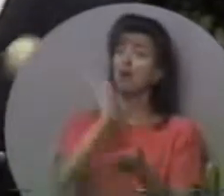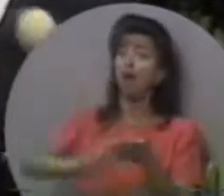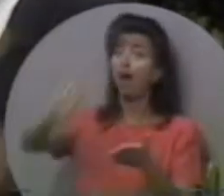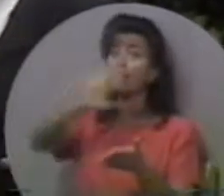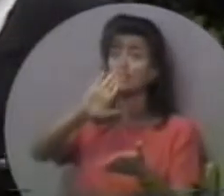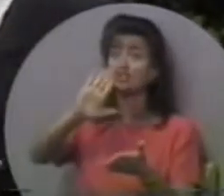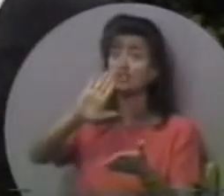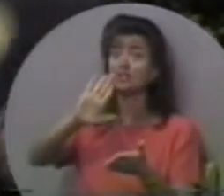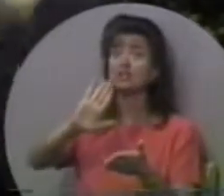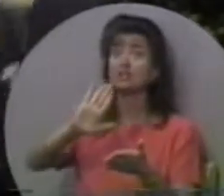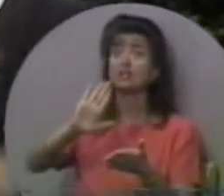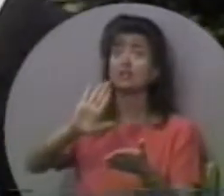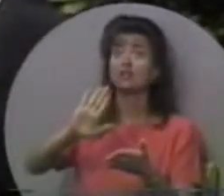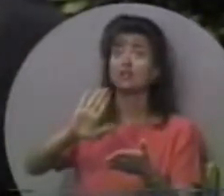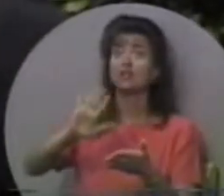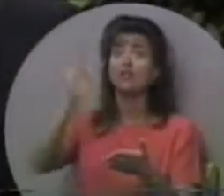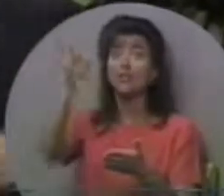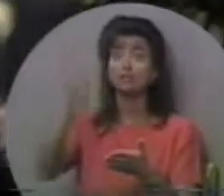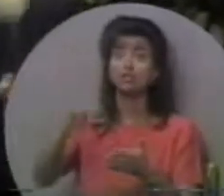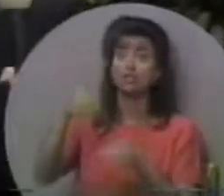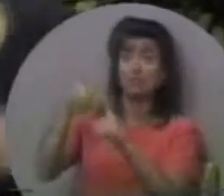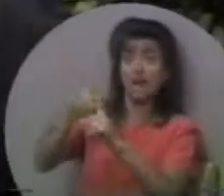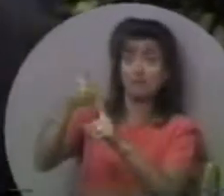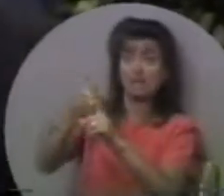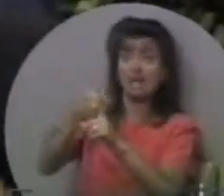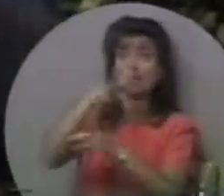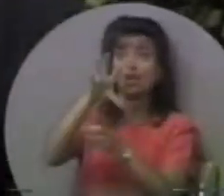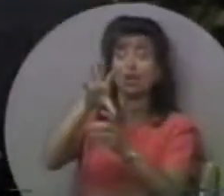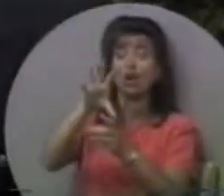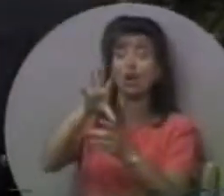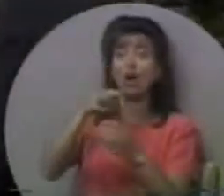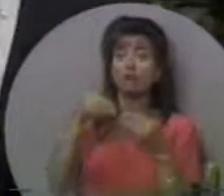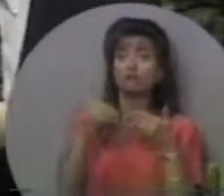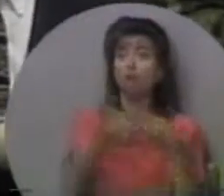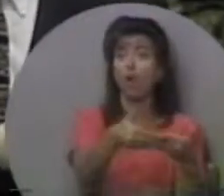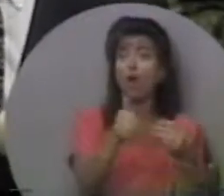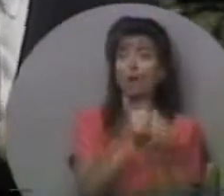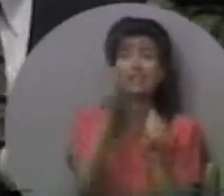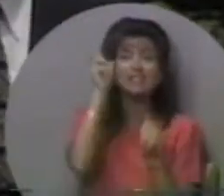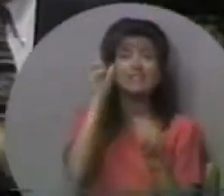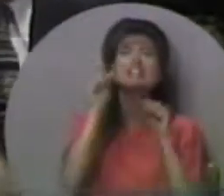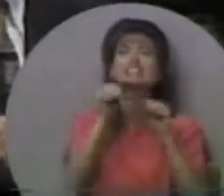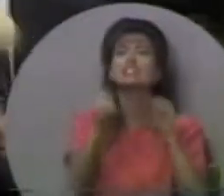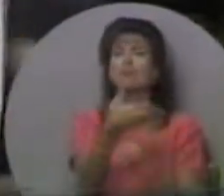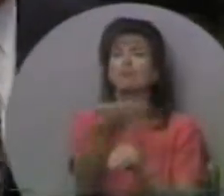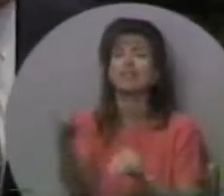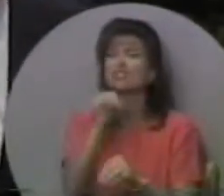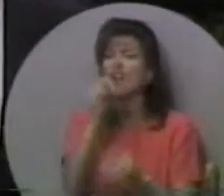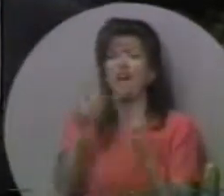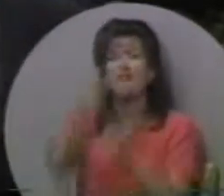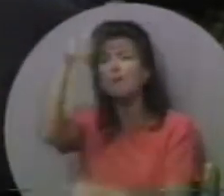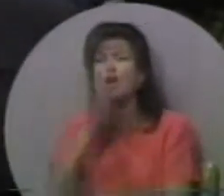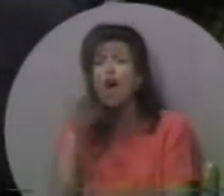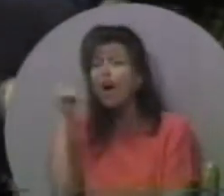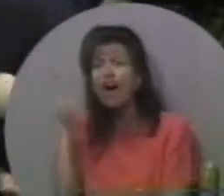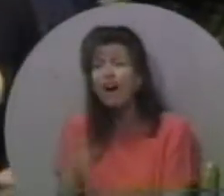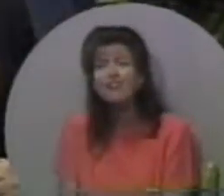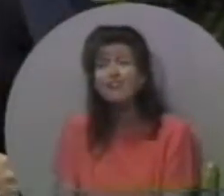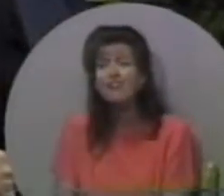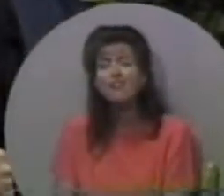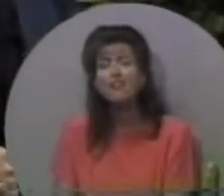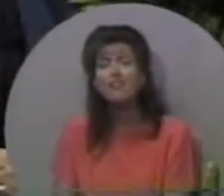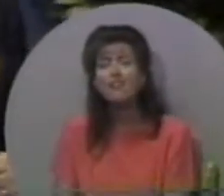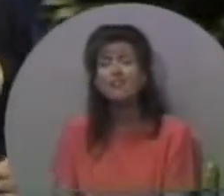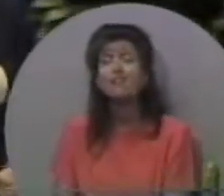коледжів, де проповідники самі поєднані в лізі з дияволом, навчаючи речі, які